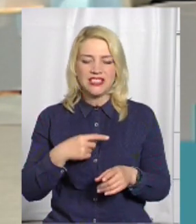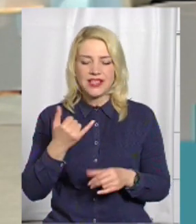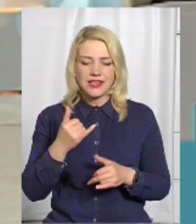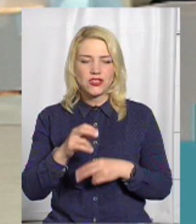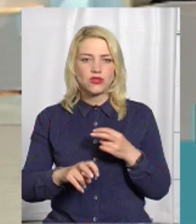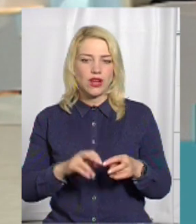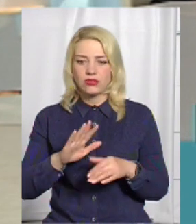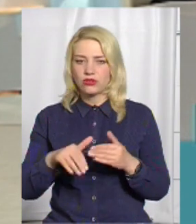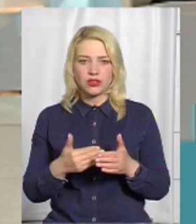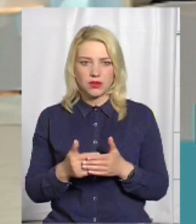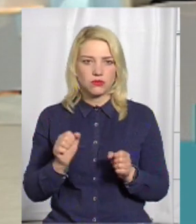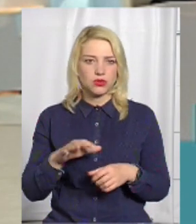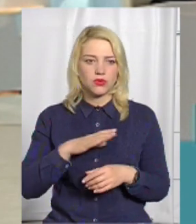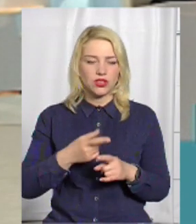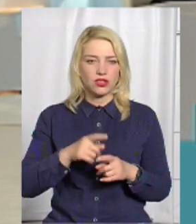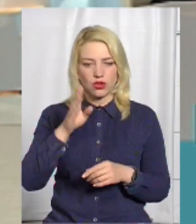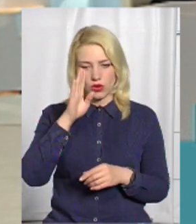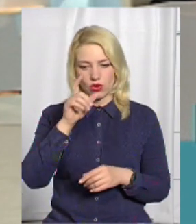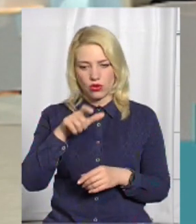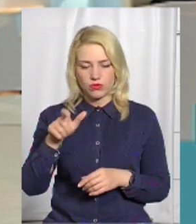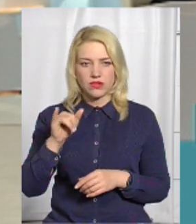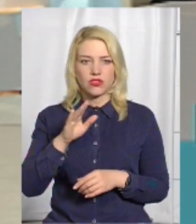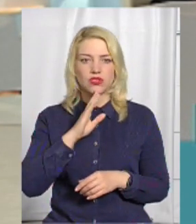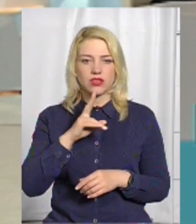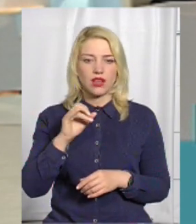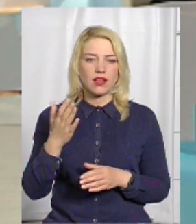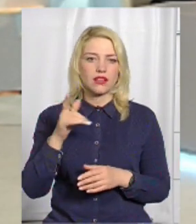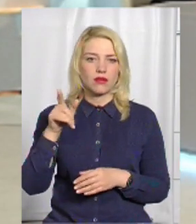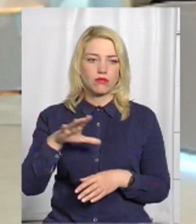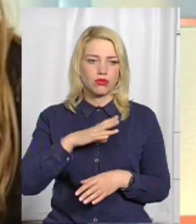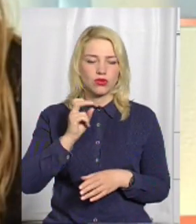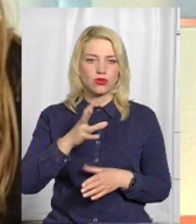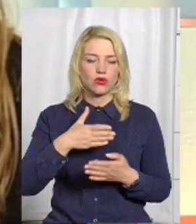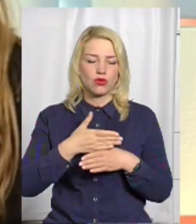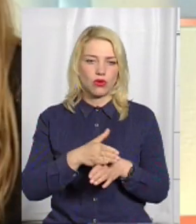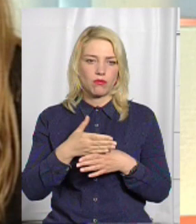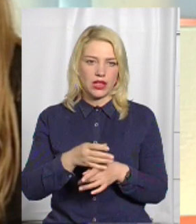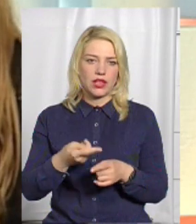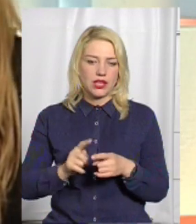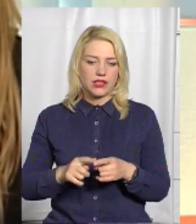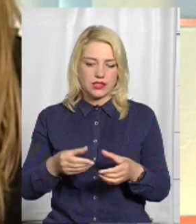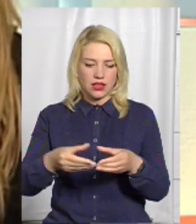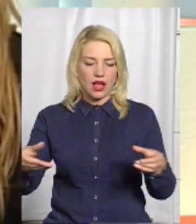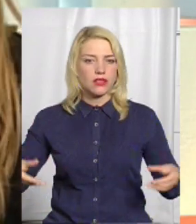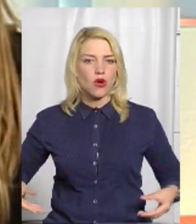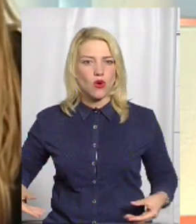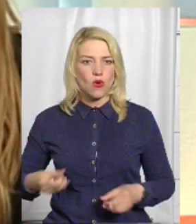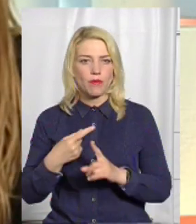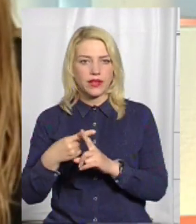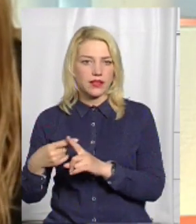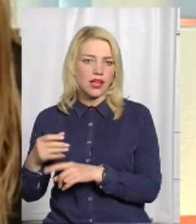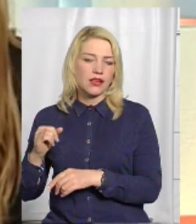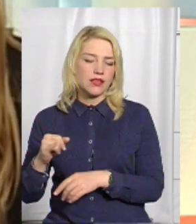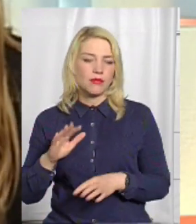Шукають, мабуть, до цих пір тих хлопців і жінку, яка там була, громилиці надгробки. Ну і після того ми виїжджали ще раз уже.